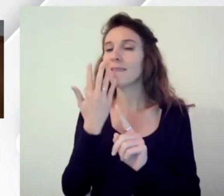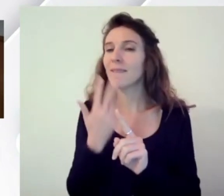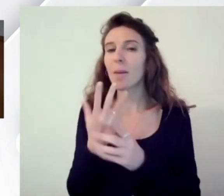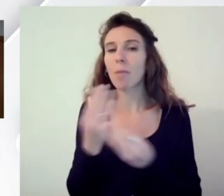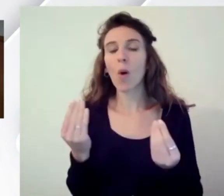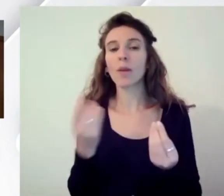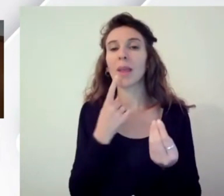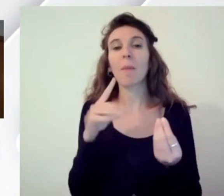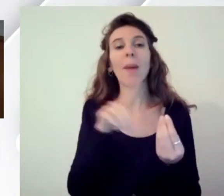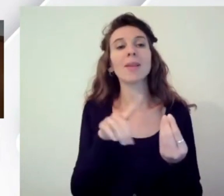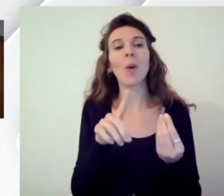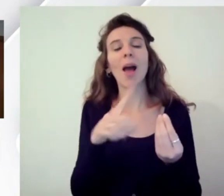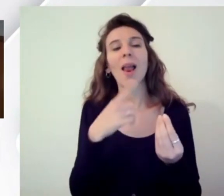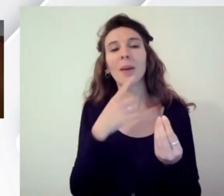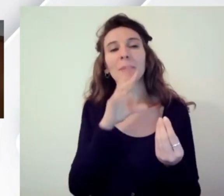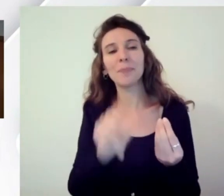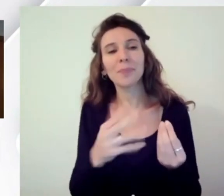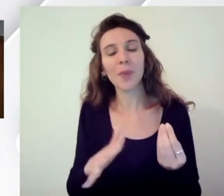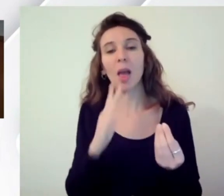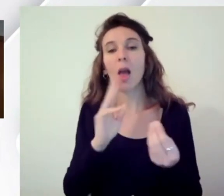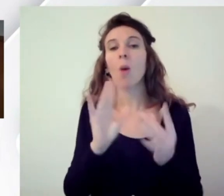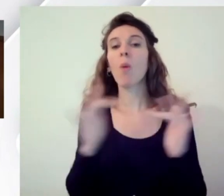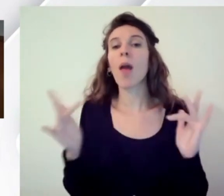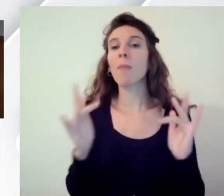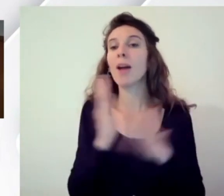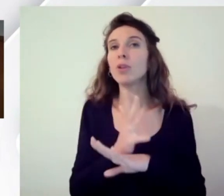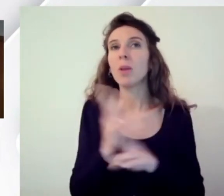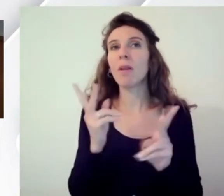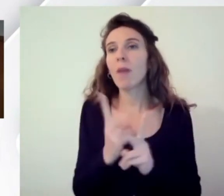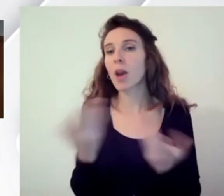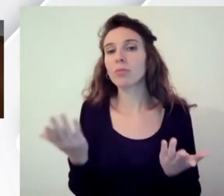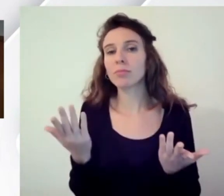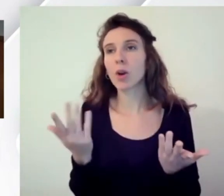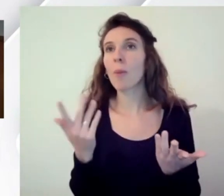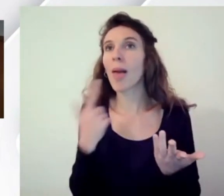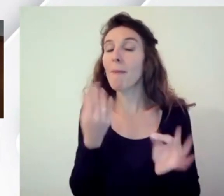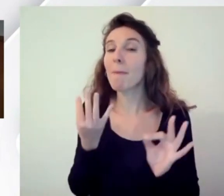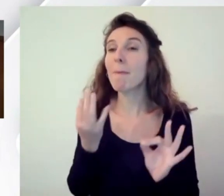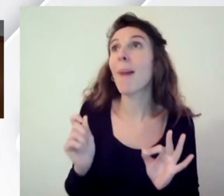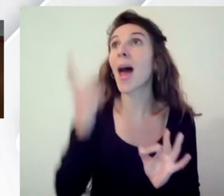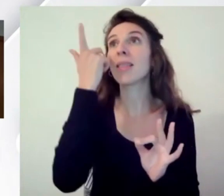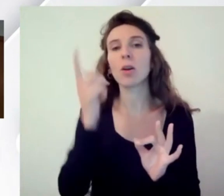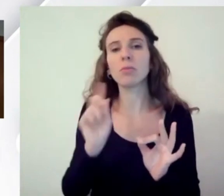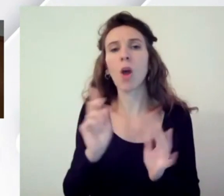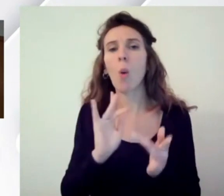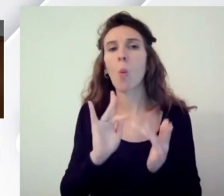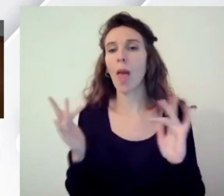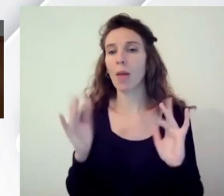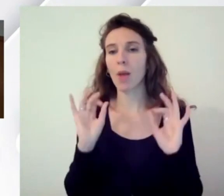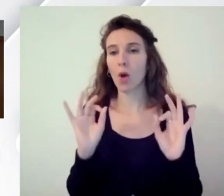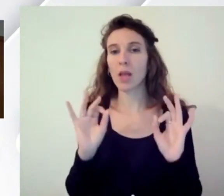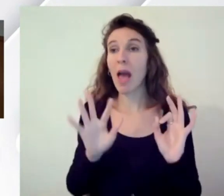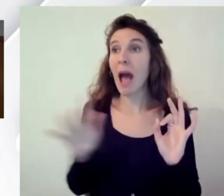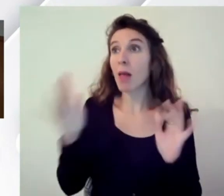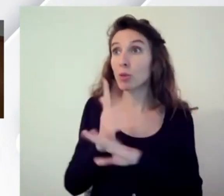Pasquale ha detto che il web accessibile è solo web oggi d'ora in poi non è che è una cosa particolare è il web il resto non lo è in realtà